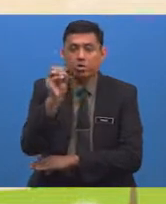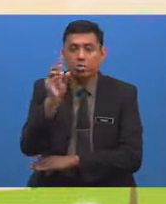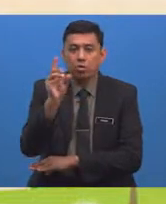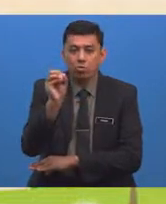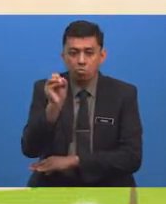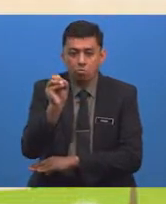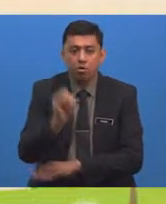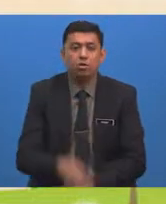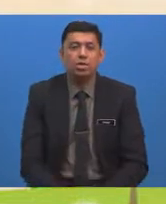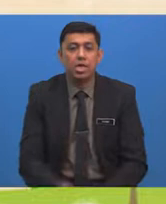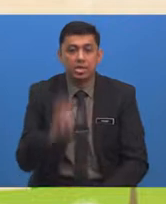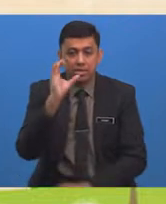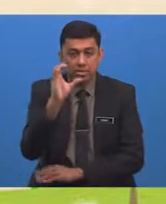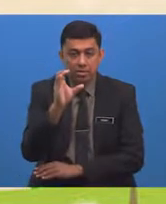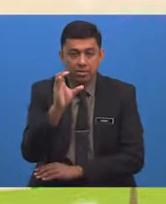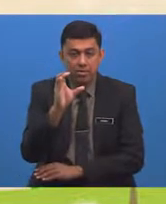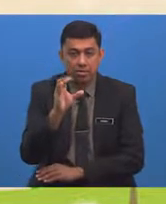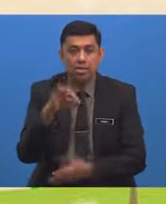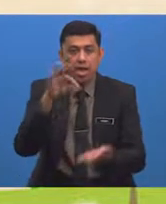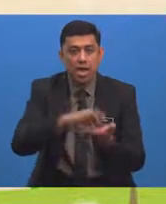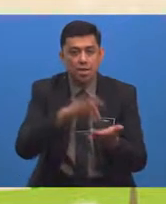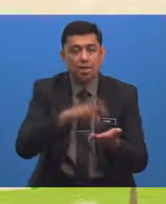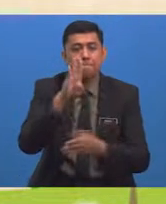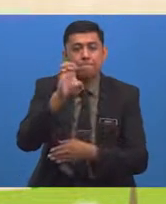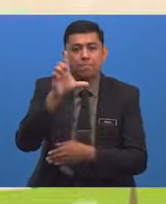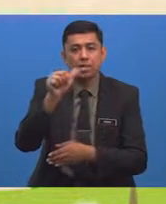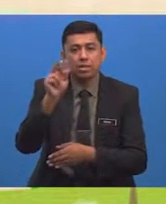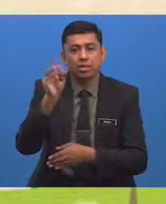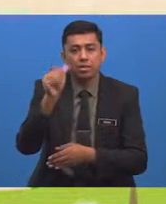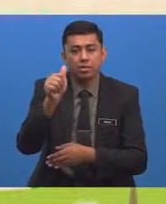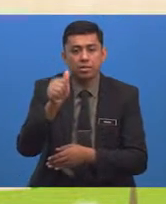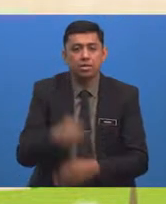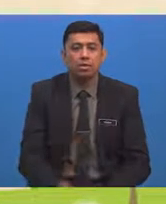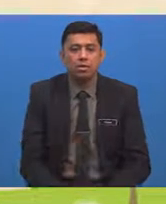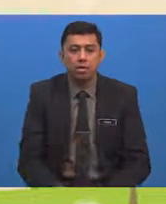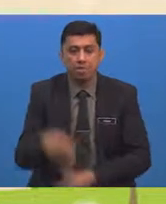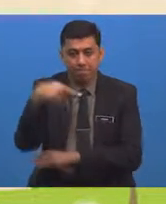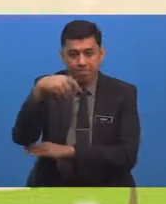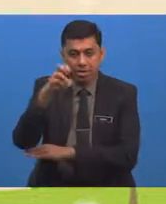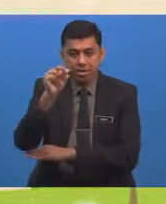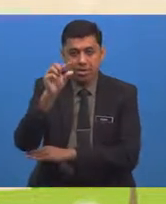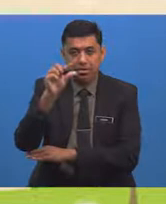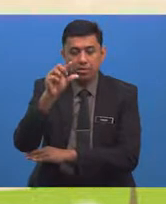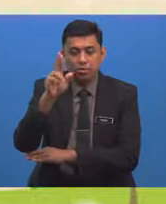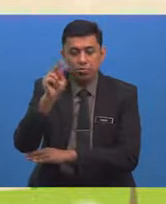Dodo C Ayam Belanda D Penguin